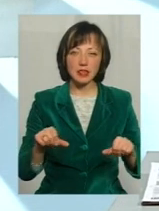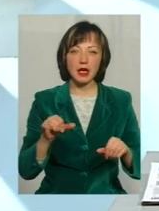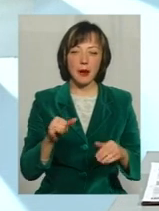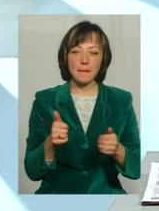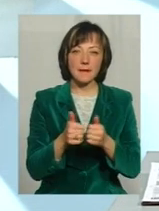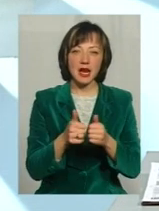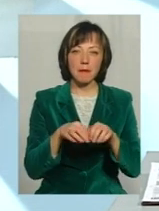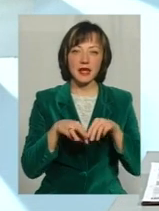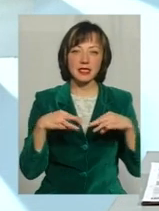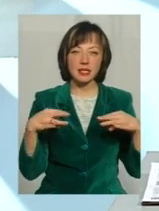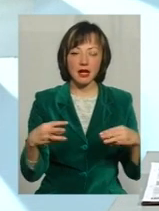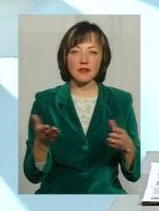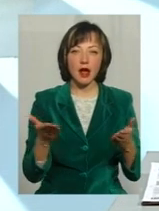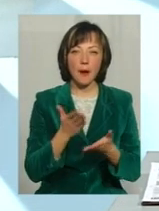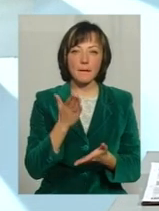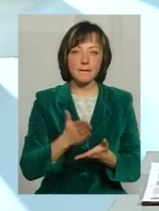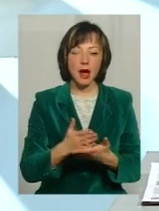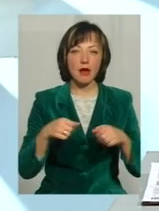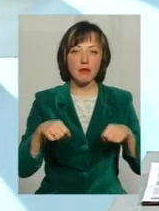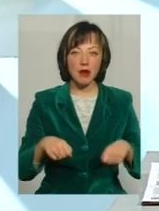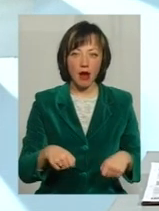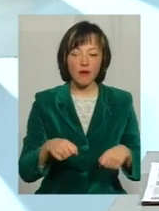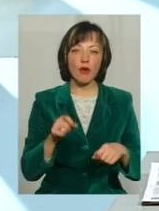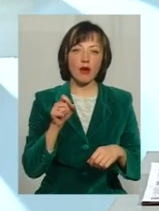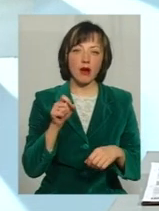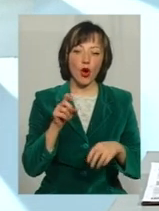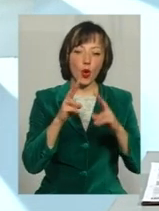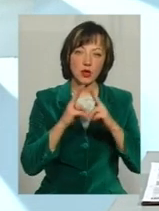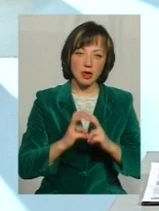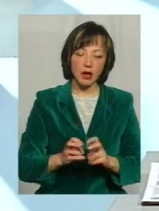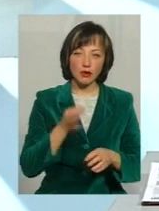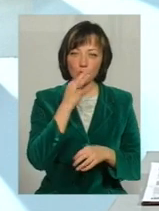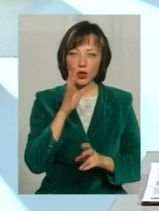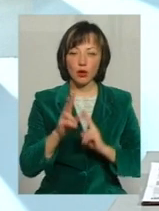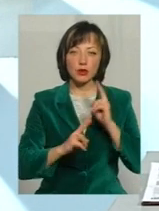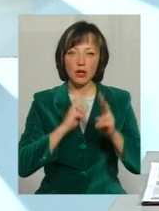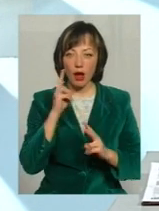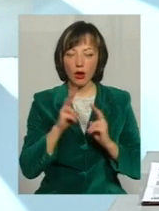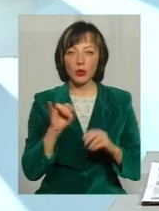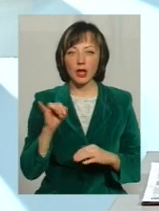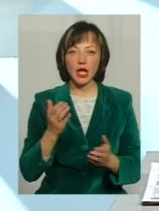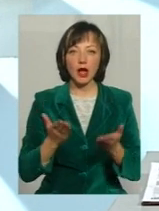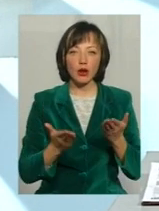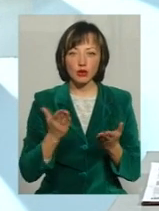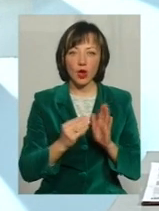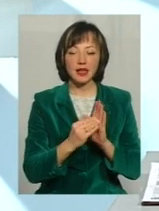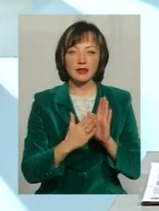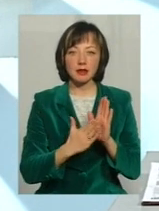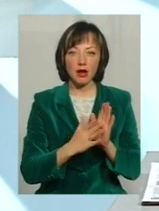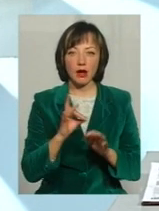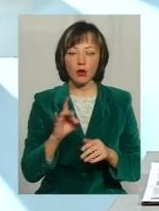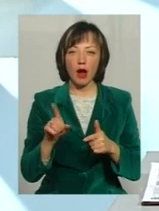міністерстві юстиції Яка має право і поноваження розглянувати будь-яку скаргу І якщо реєстратор